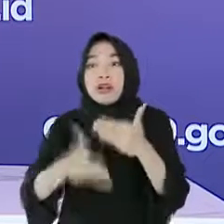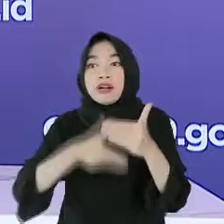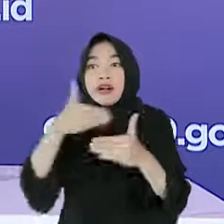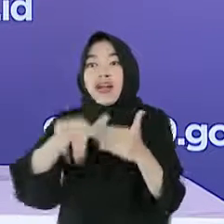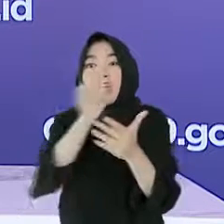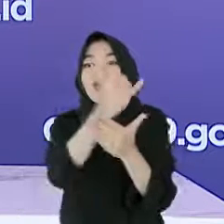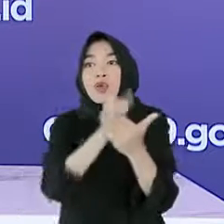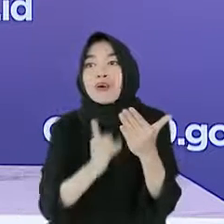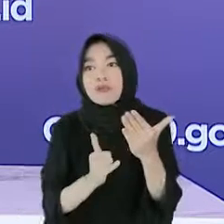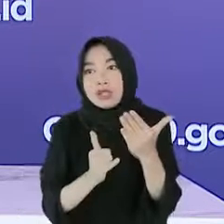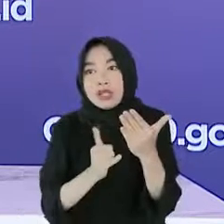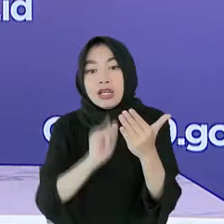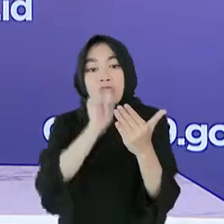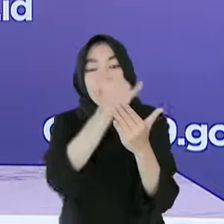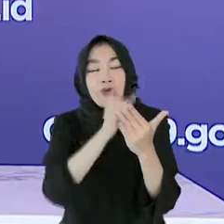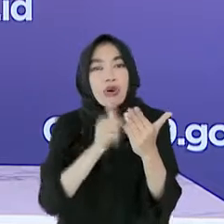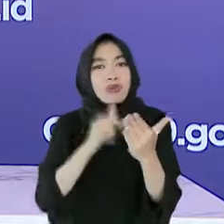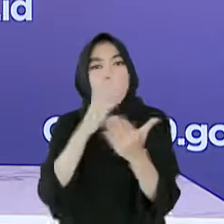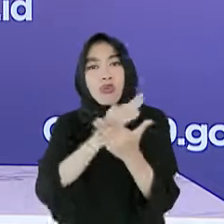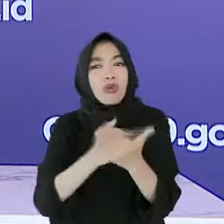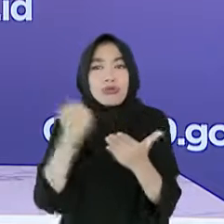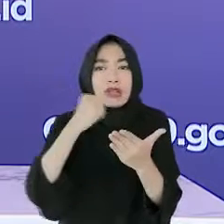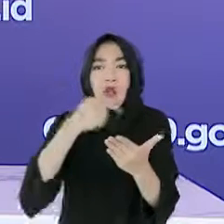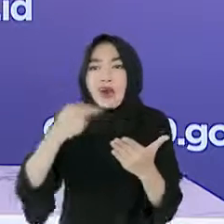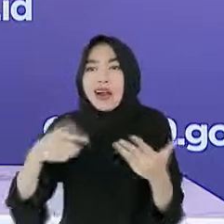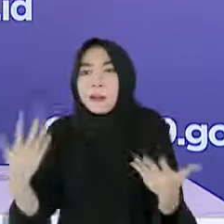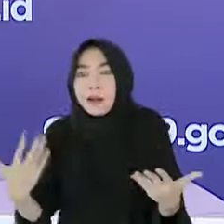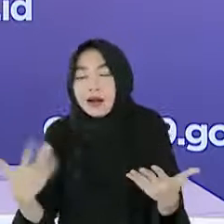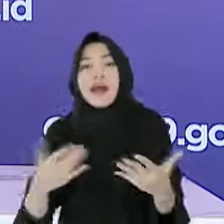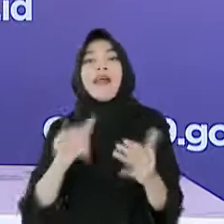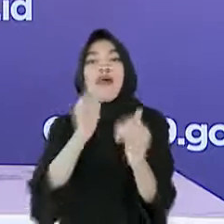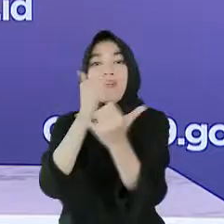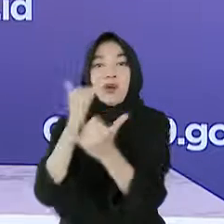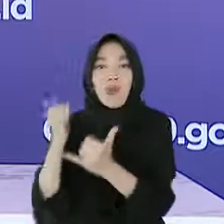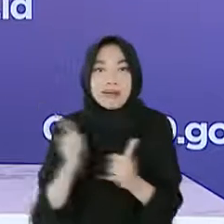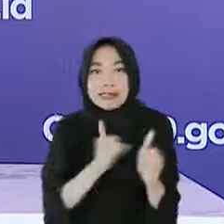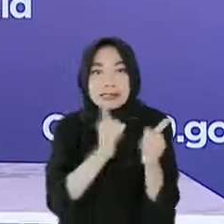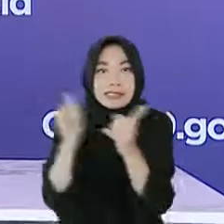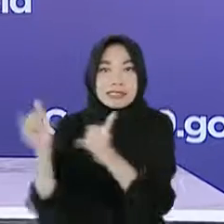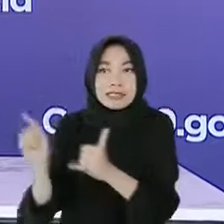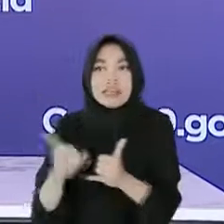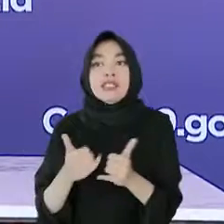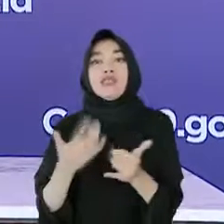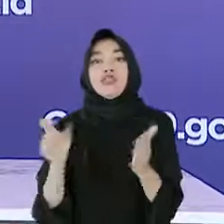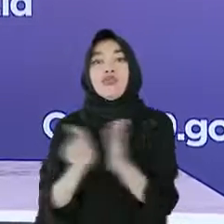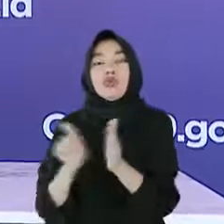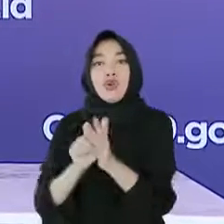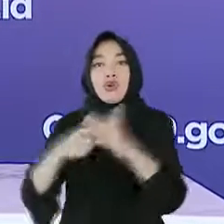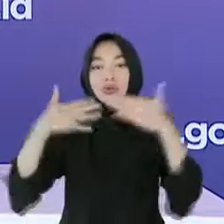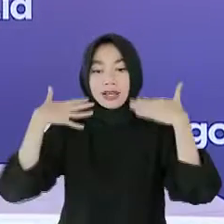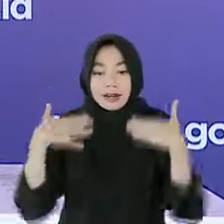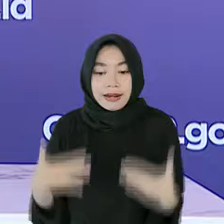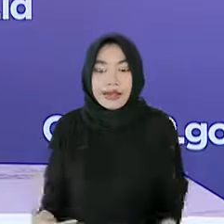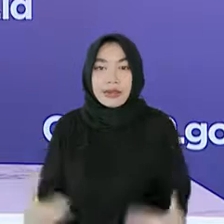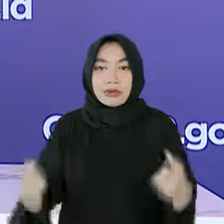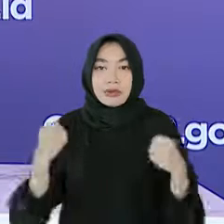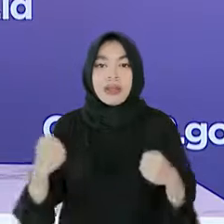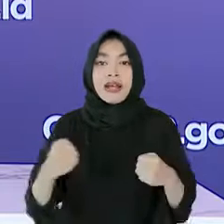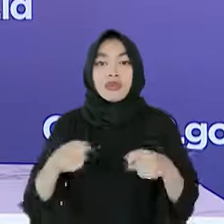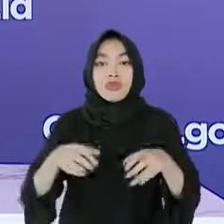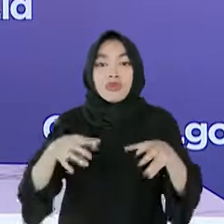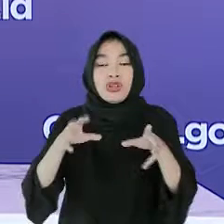evaluasi penerapan pembatasan khususnya terkait penerapan protokol kesehatan seperti screening kesehatan, pengaturan